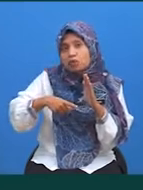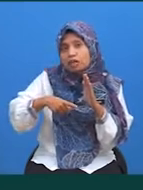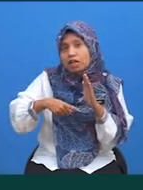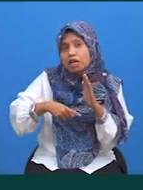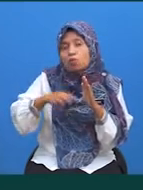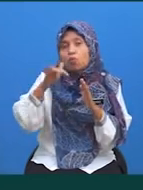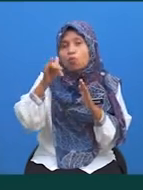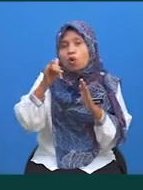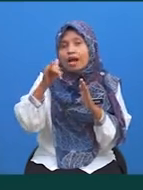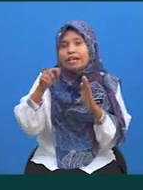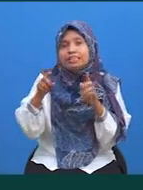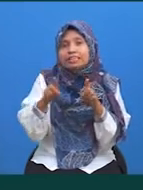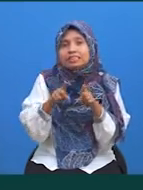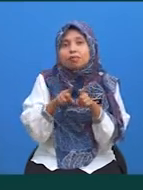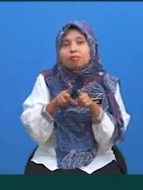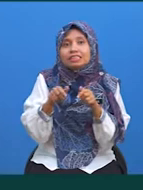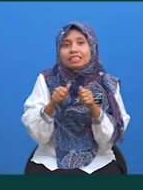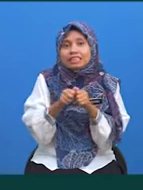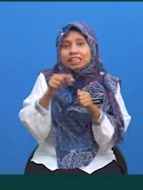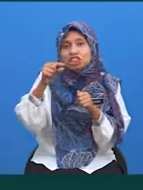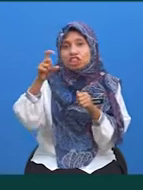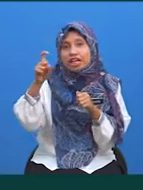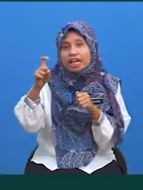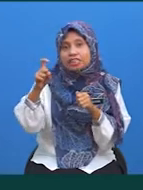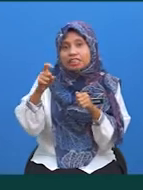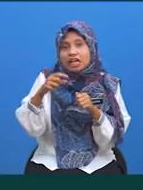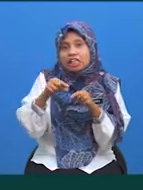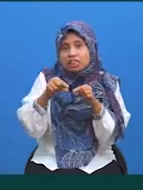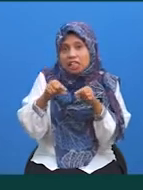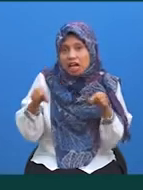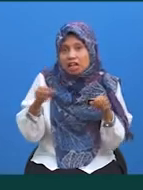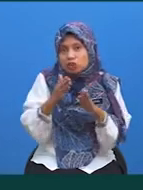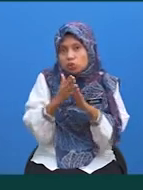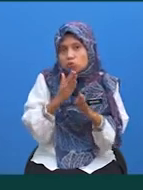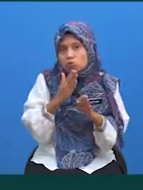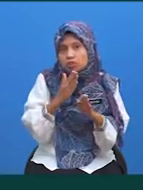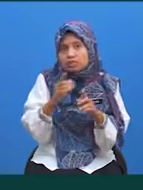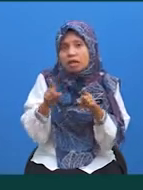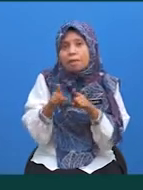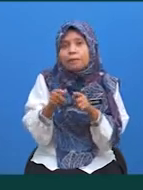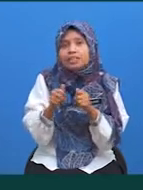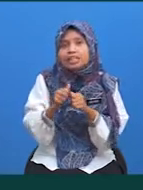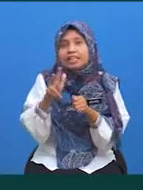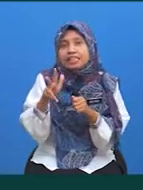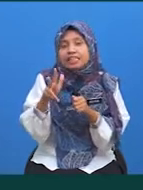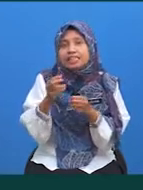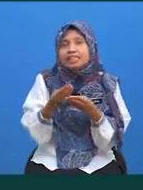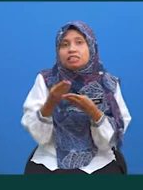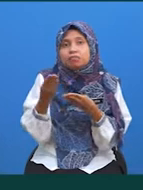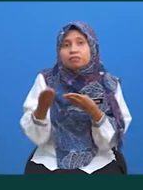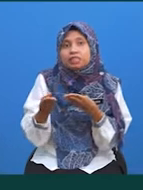GX Paksi X dan garis lurus X sama dengan 3 Diberi